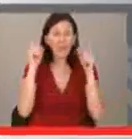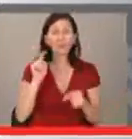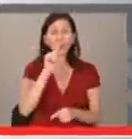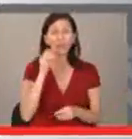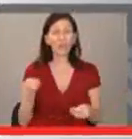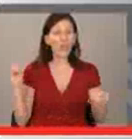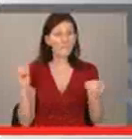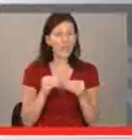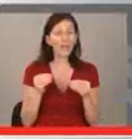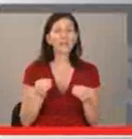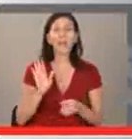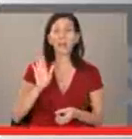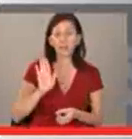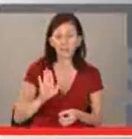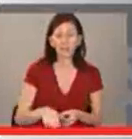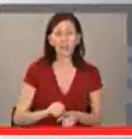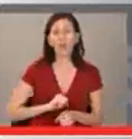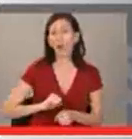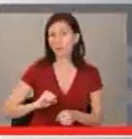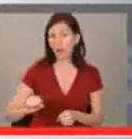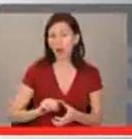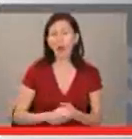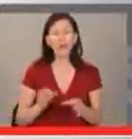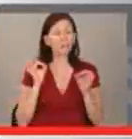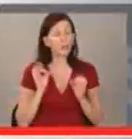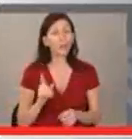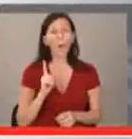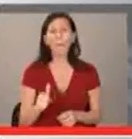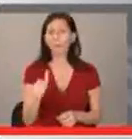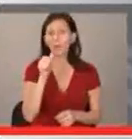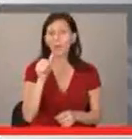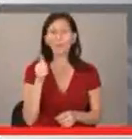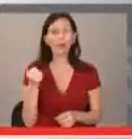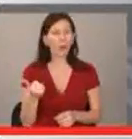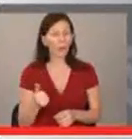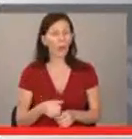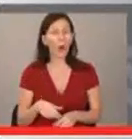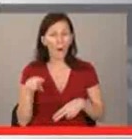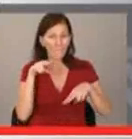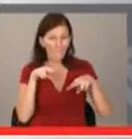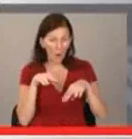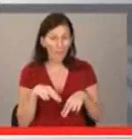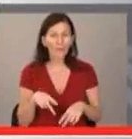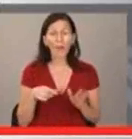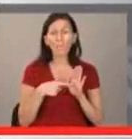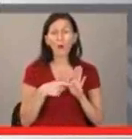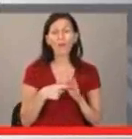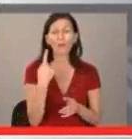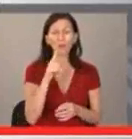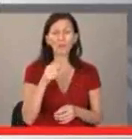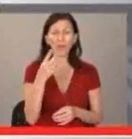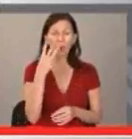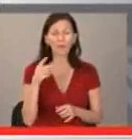защо във Великденската нощ е настъпил прекалено силно педала на гъста. Сигурно обаче, че е употребил алкохол. Пробата му показа 1